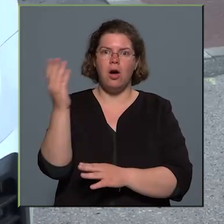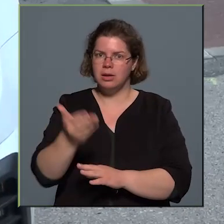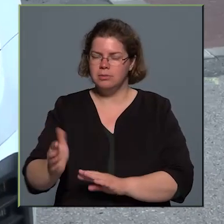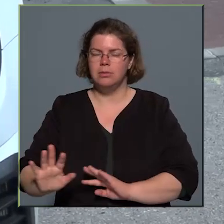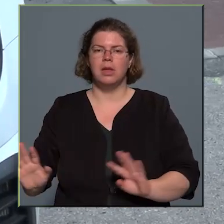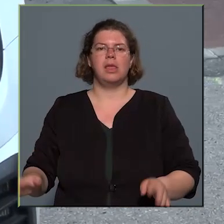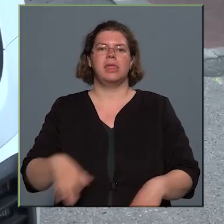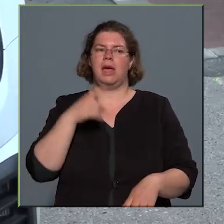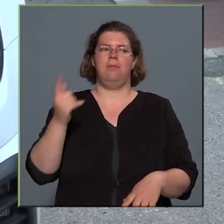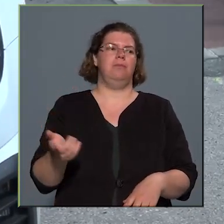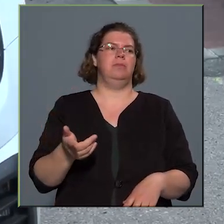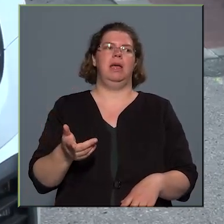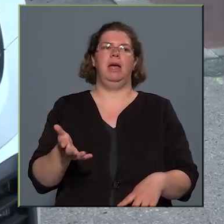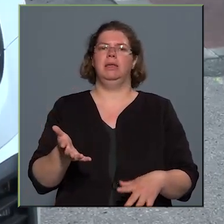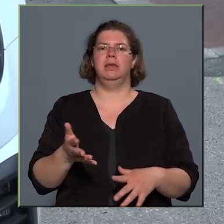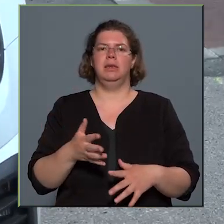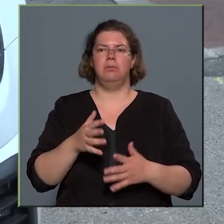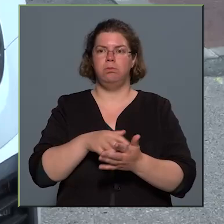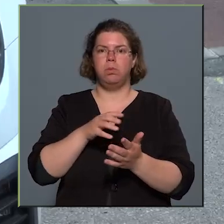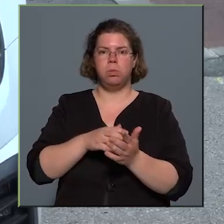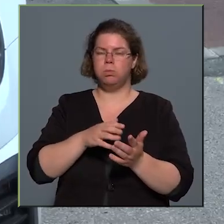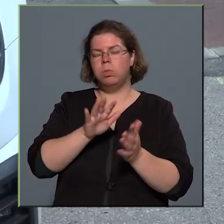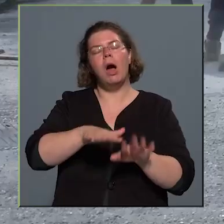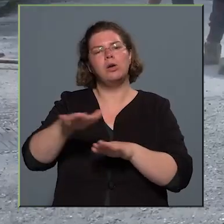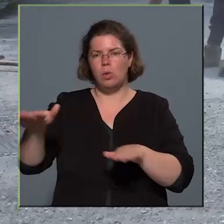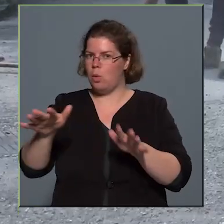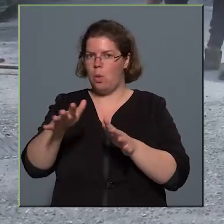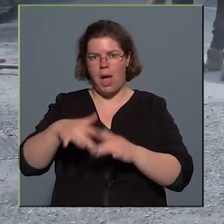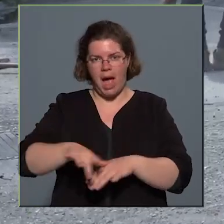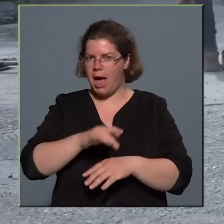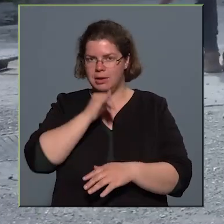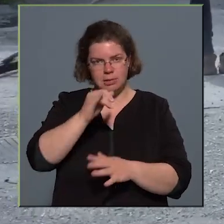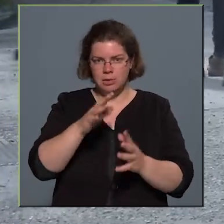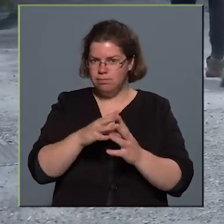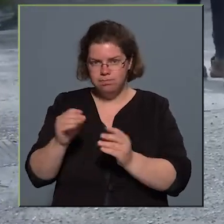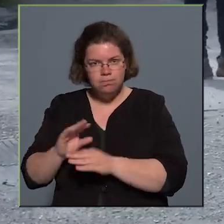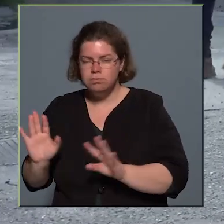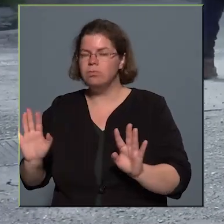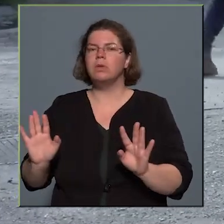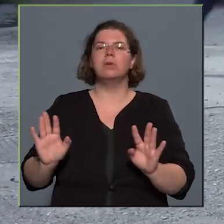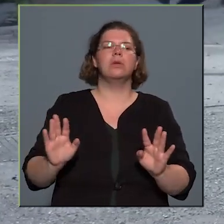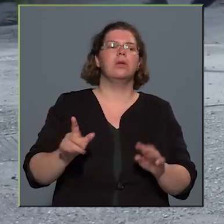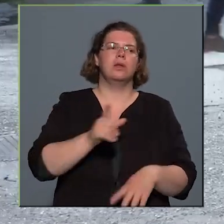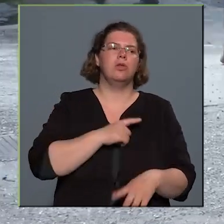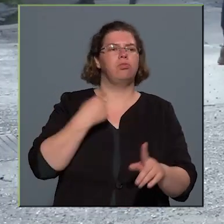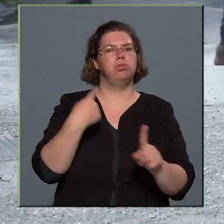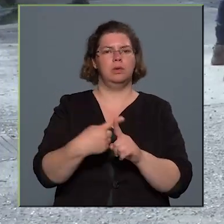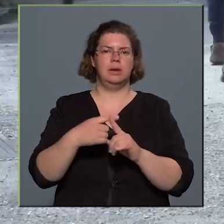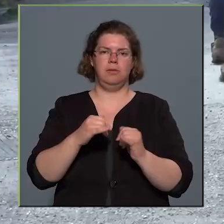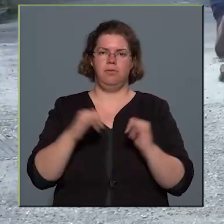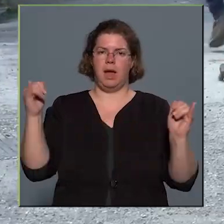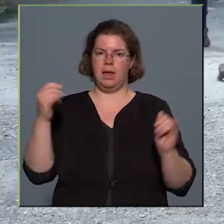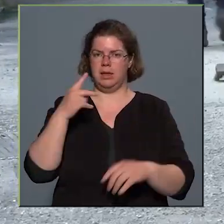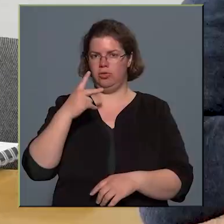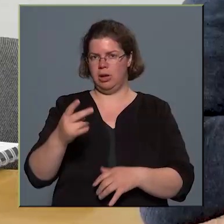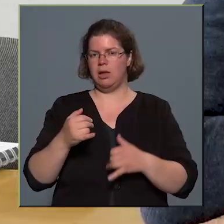meg óriási mennyiségben parkolóhelyeket, úgyhogy érdeksérelemmel nem jár kizárólag mi a pozitív fejlesztését látjuk.